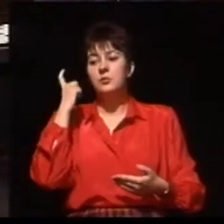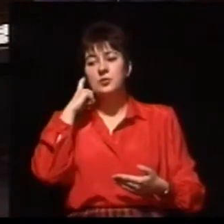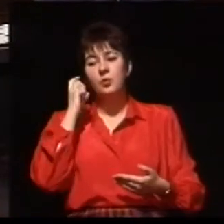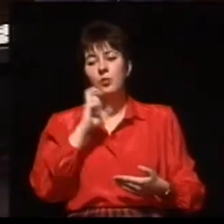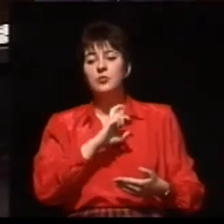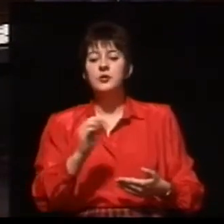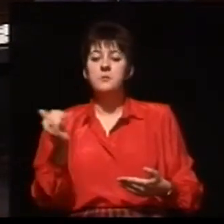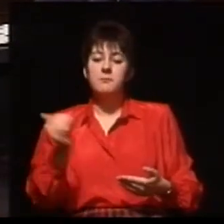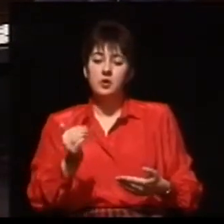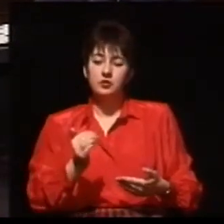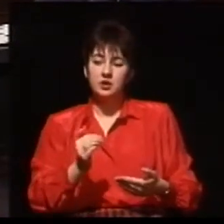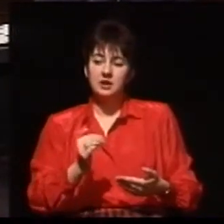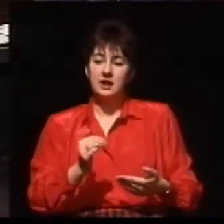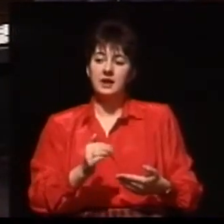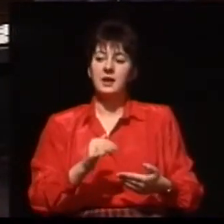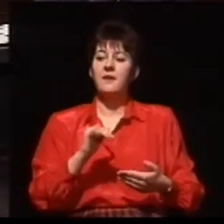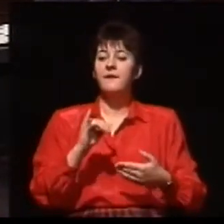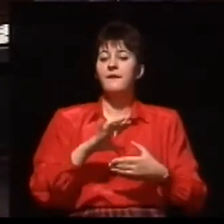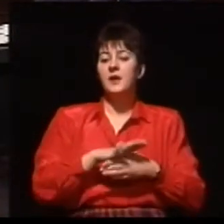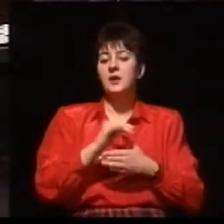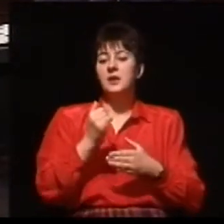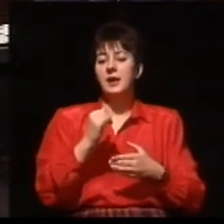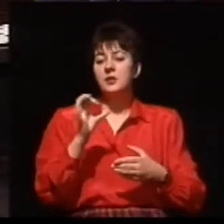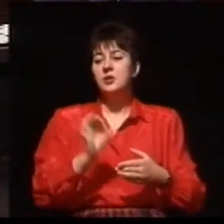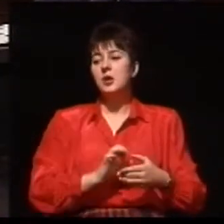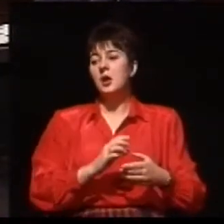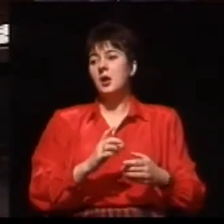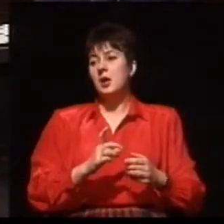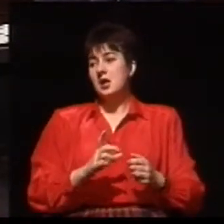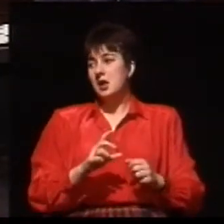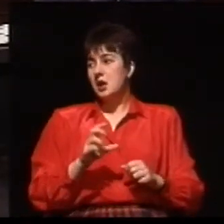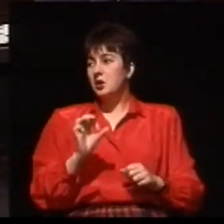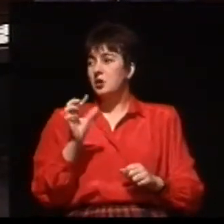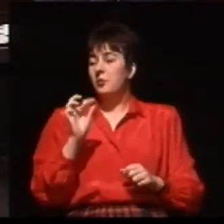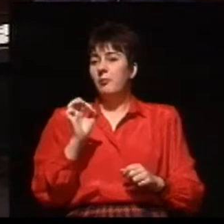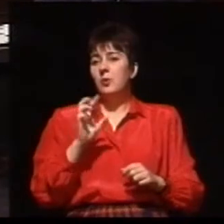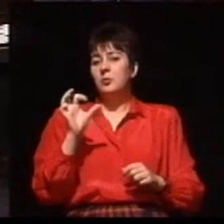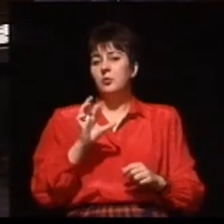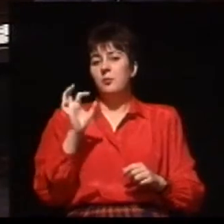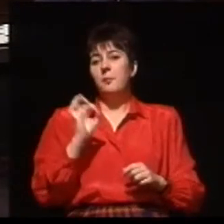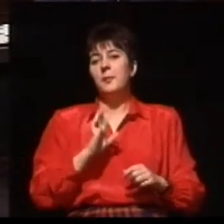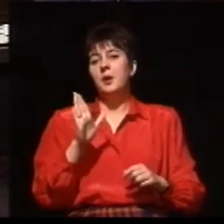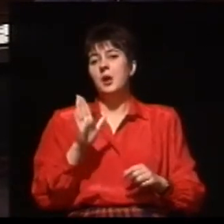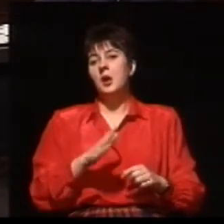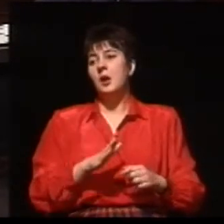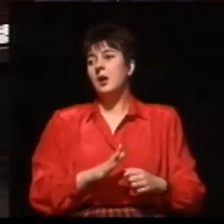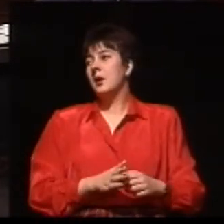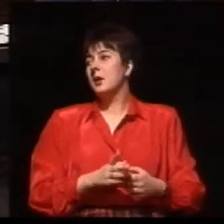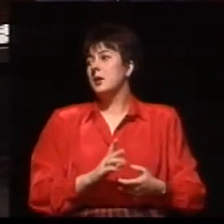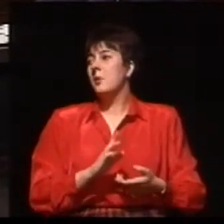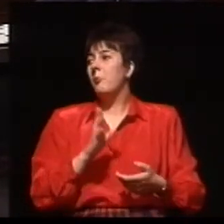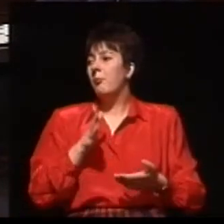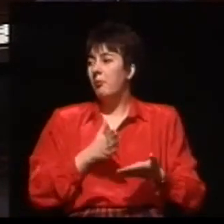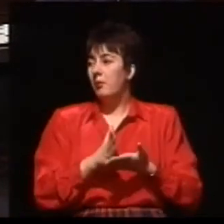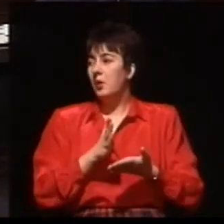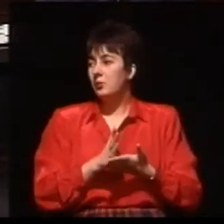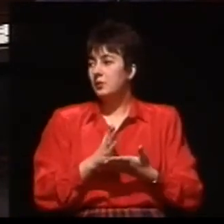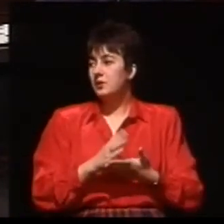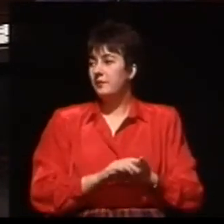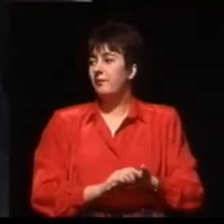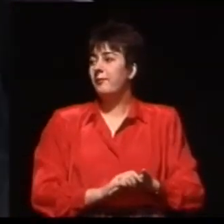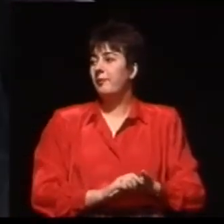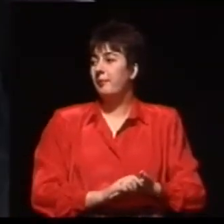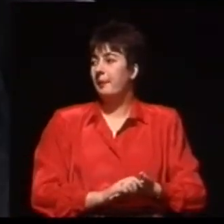zająć się dzieckiem w sposób, który by określił jego wadę słuchu? Istnieje ryzyko urodzenia